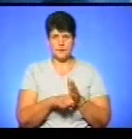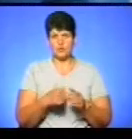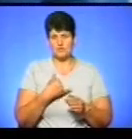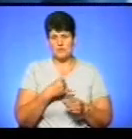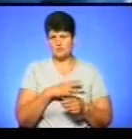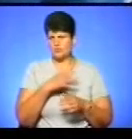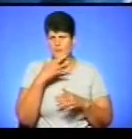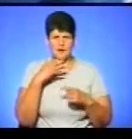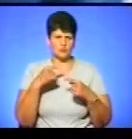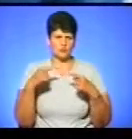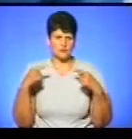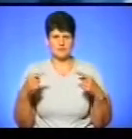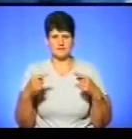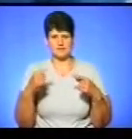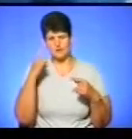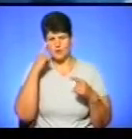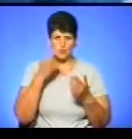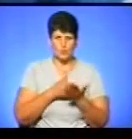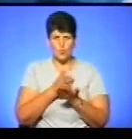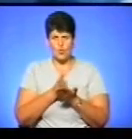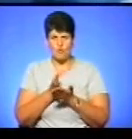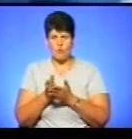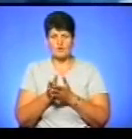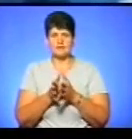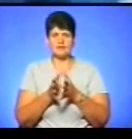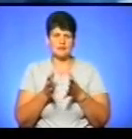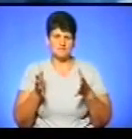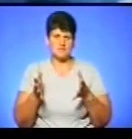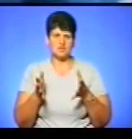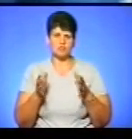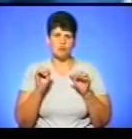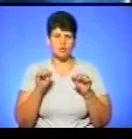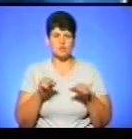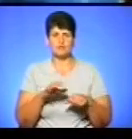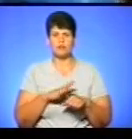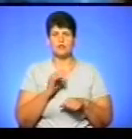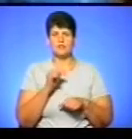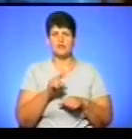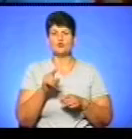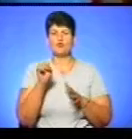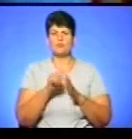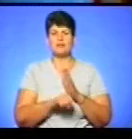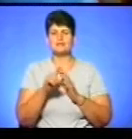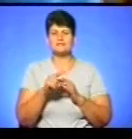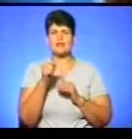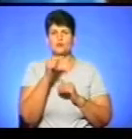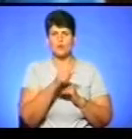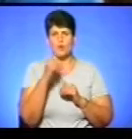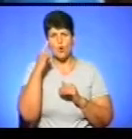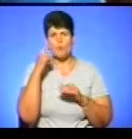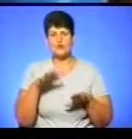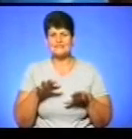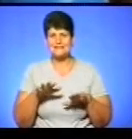багато різних версій, ми проводили своє розслідування. Найбільш вірогідною виглядає те, що його вбили за його позицію в